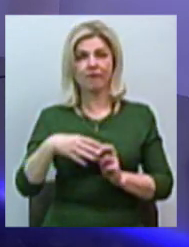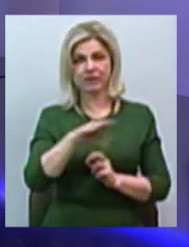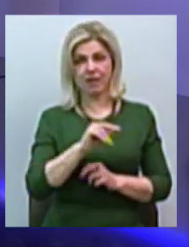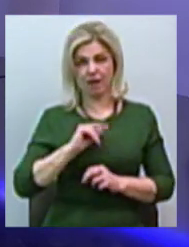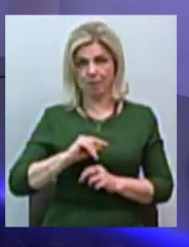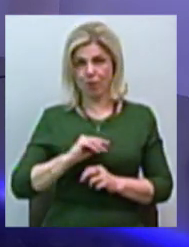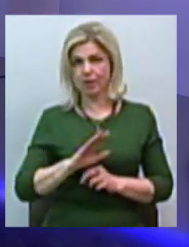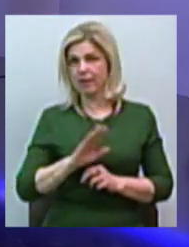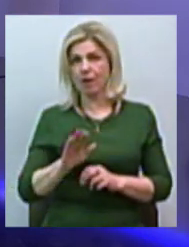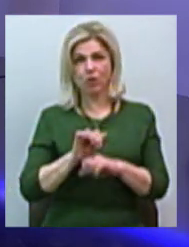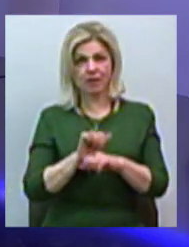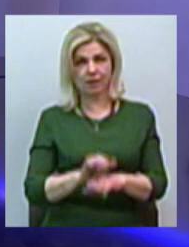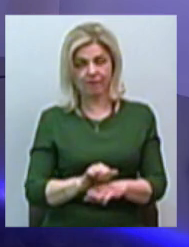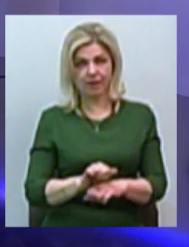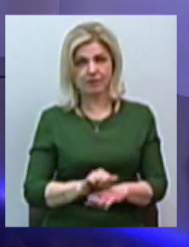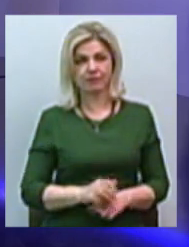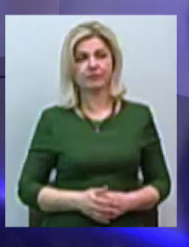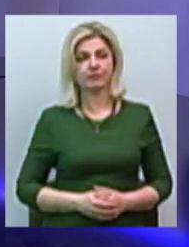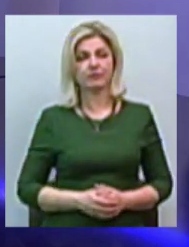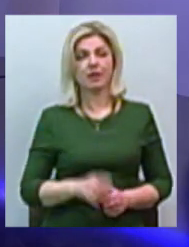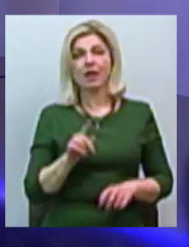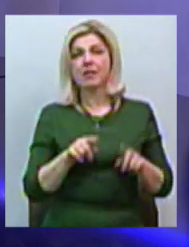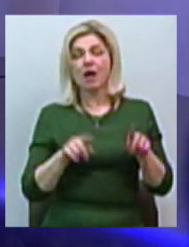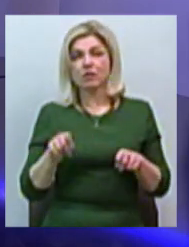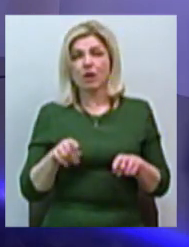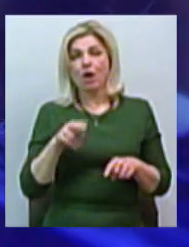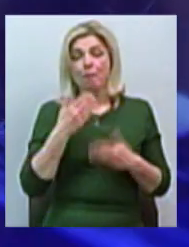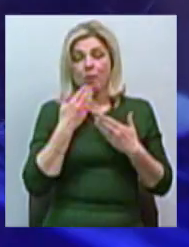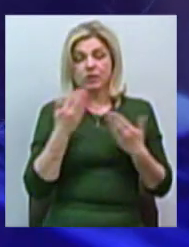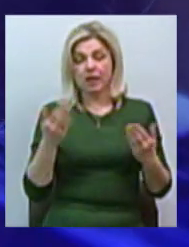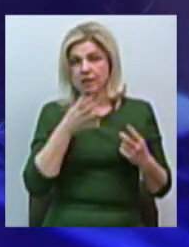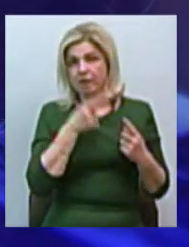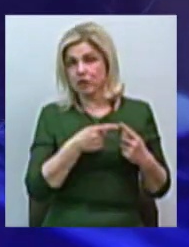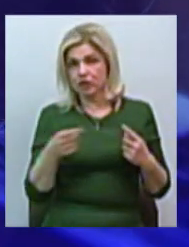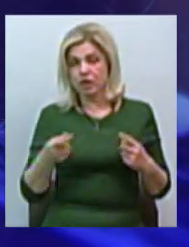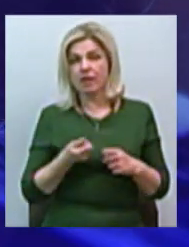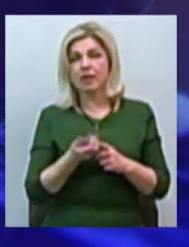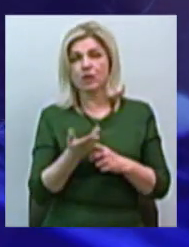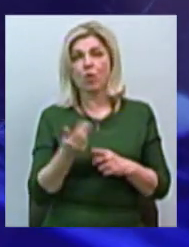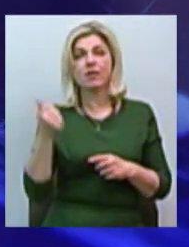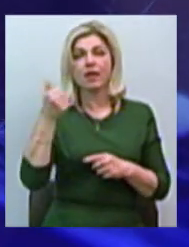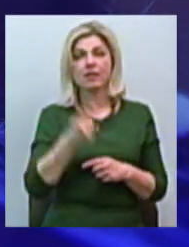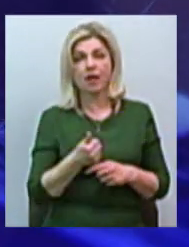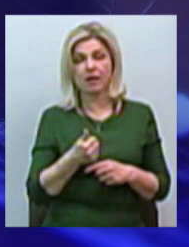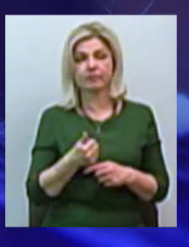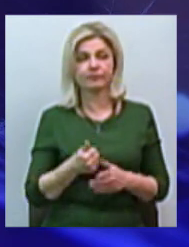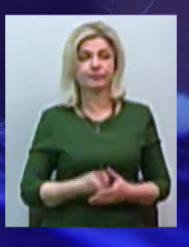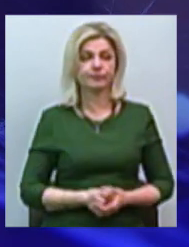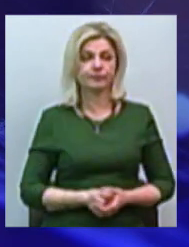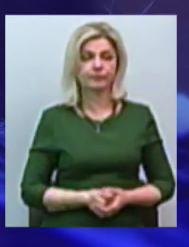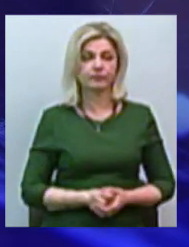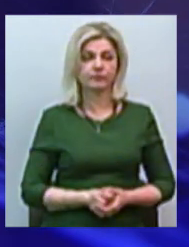зупинились. Некоторі в течіні последніх нескільких недель, по моєї інформації,